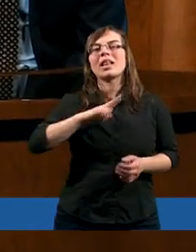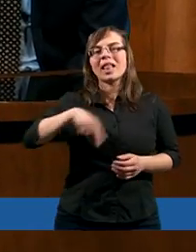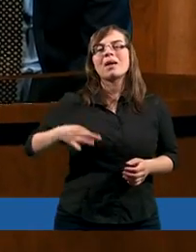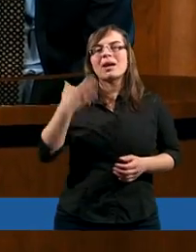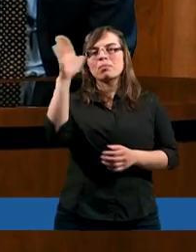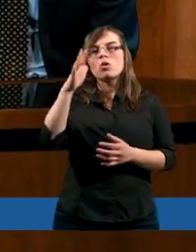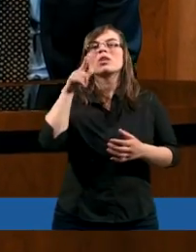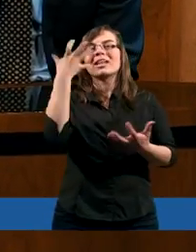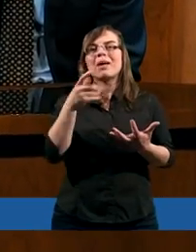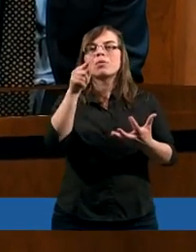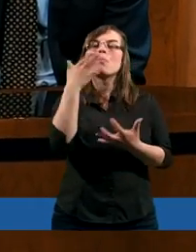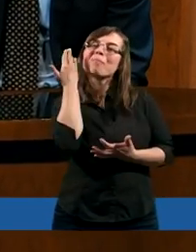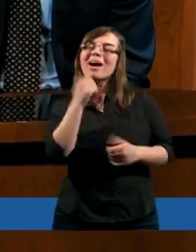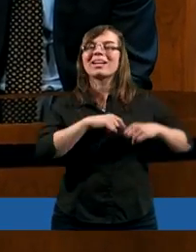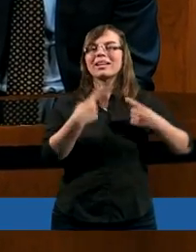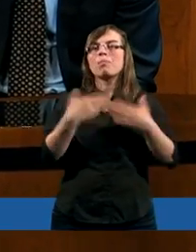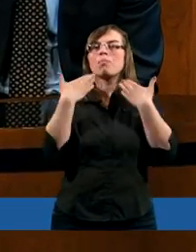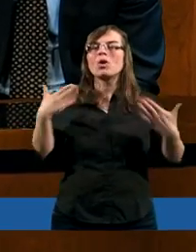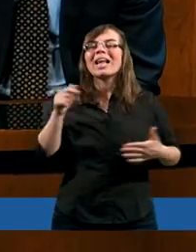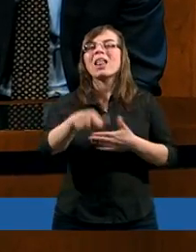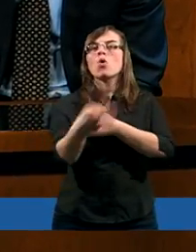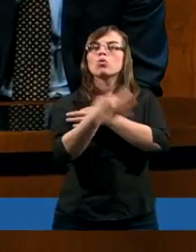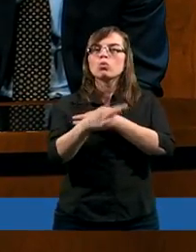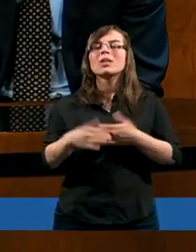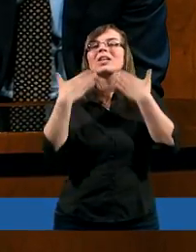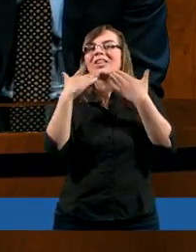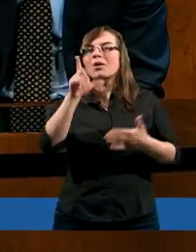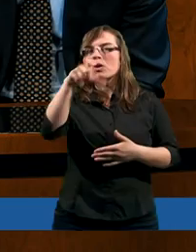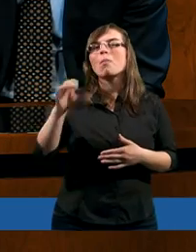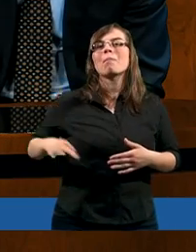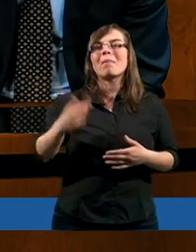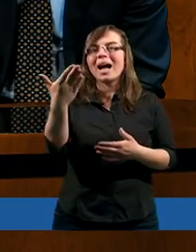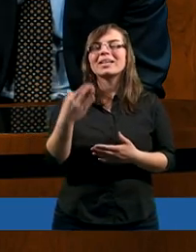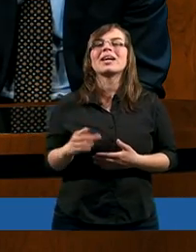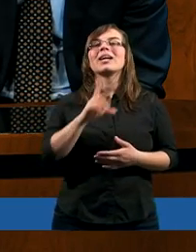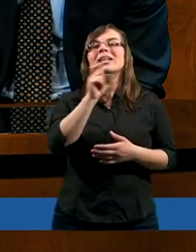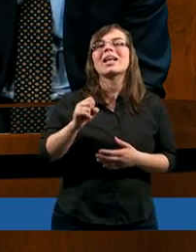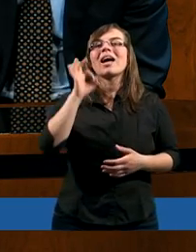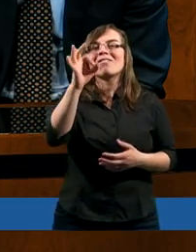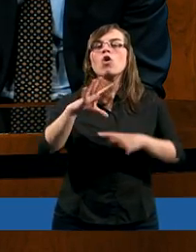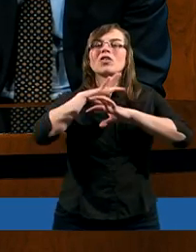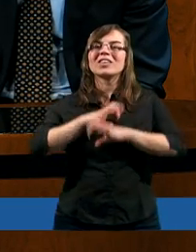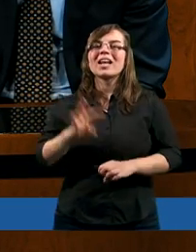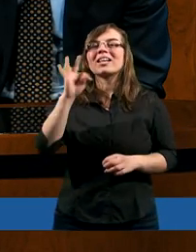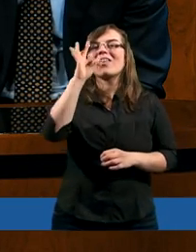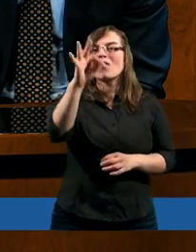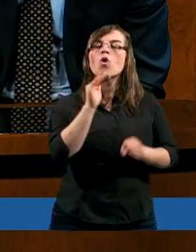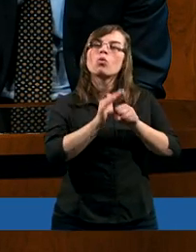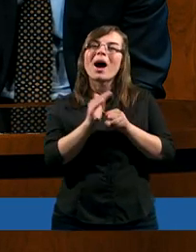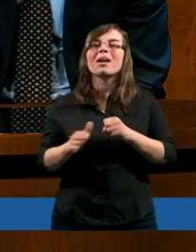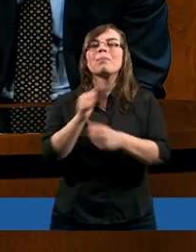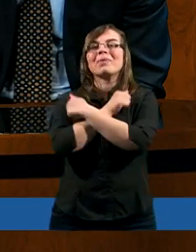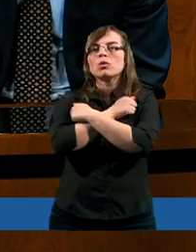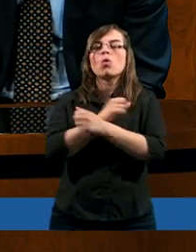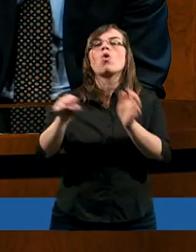Nasz Panie Boże, chcemy Tobie bardzo podziękować za to studium. Dziękujemy Tobie, Panie, za Twoją cierpliwość, za